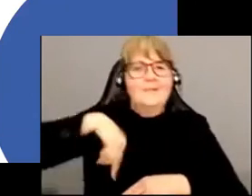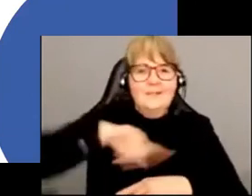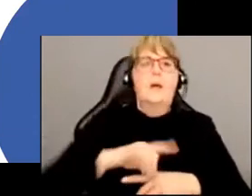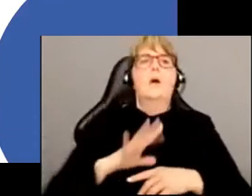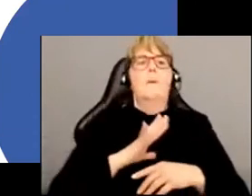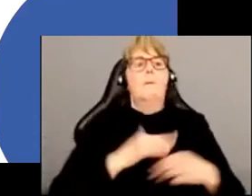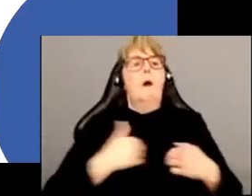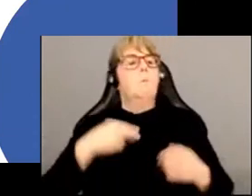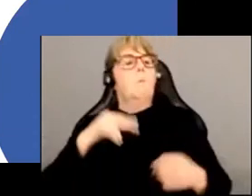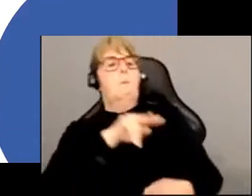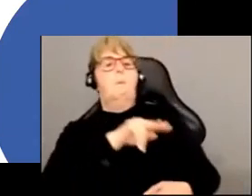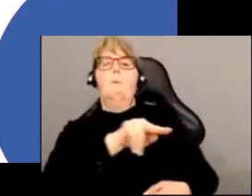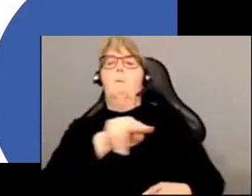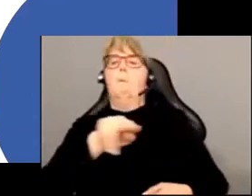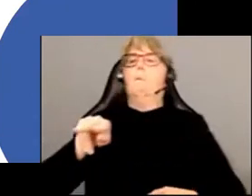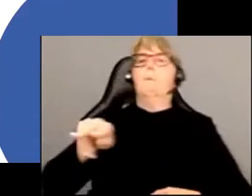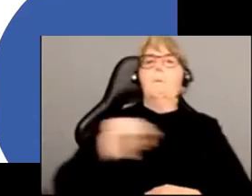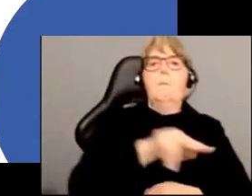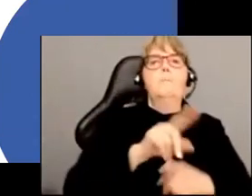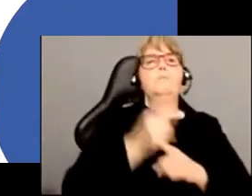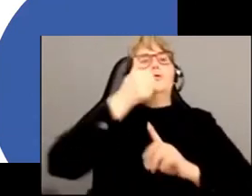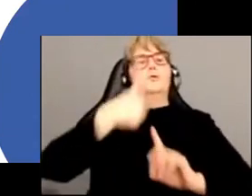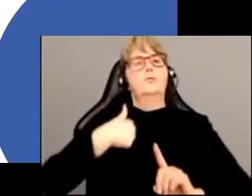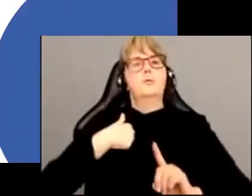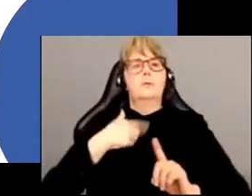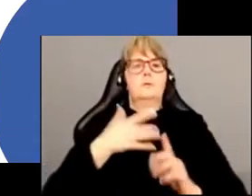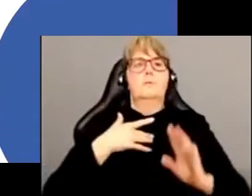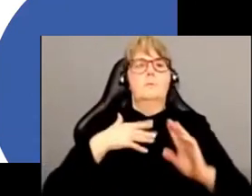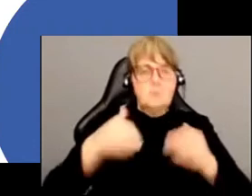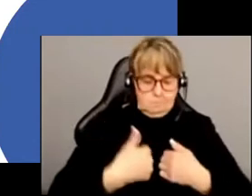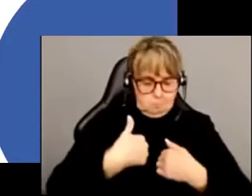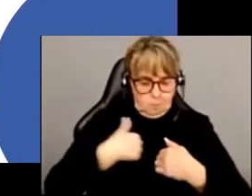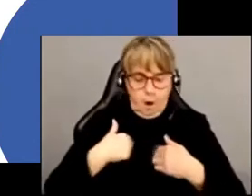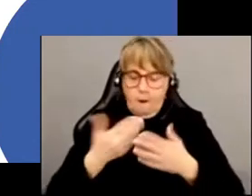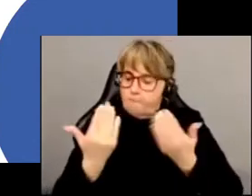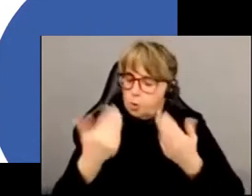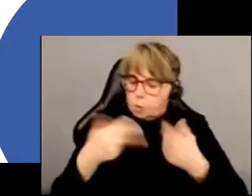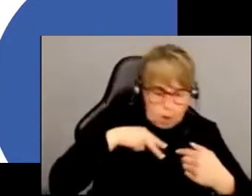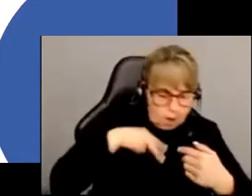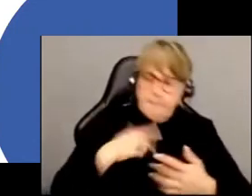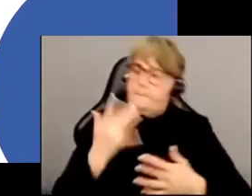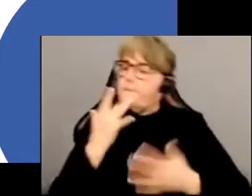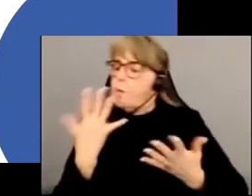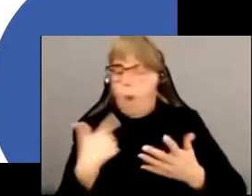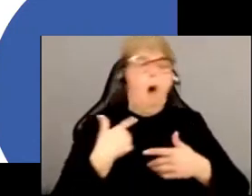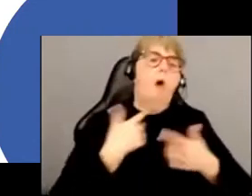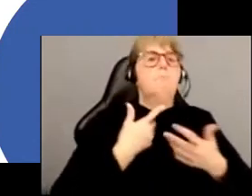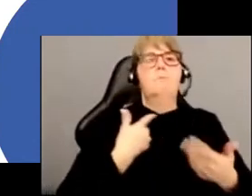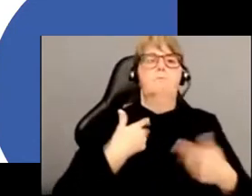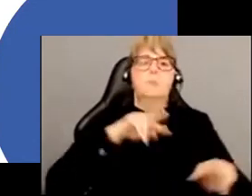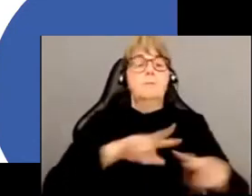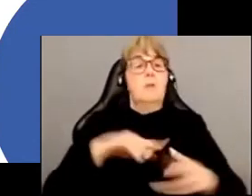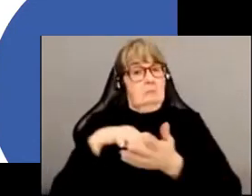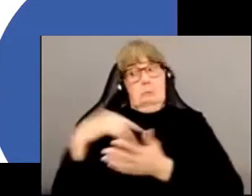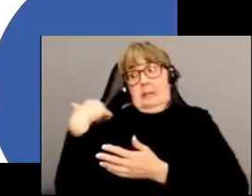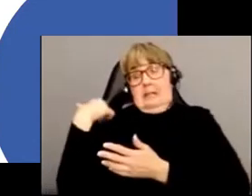animaux en fonction d'un point de vue centré sur nos propres intérêts, nos propres préférences et des études assez